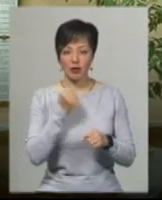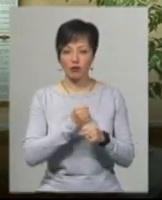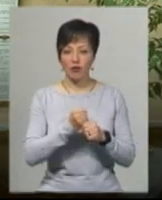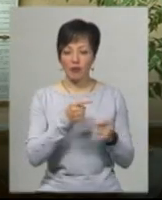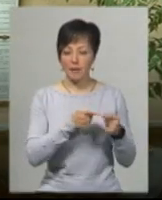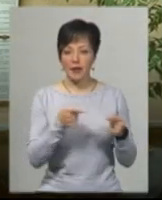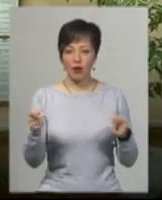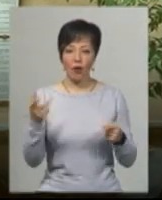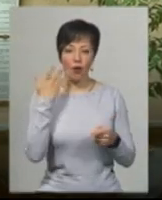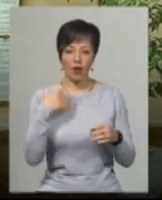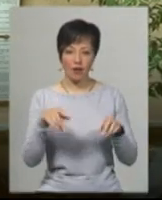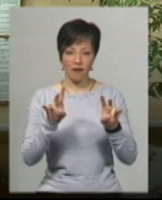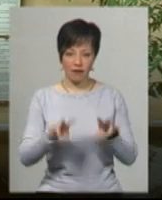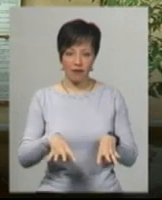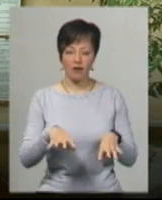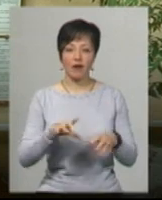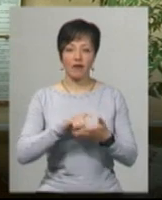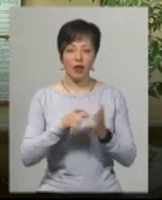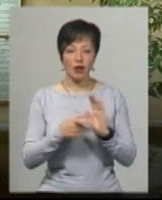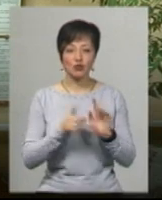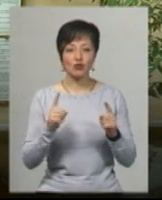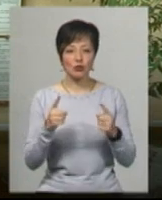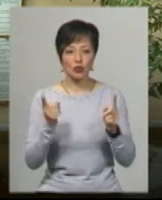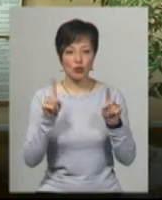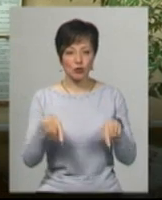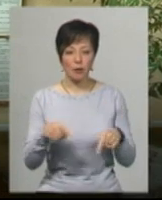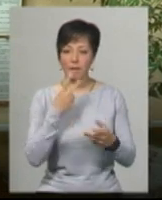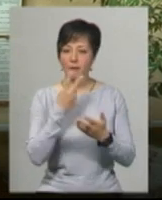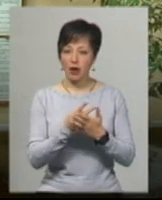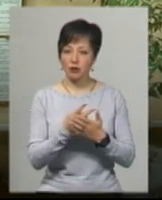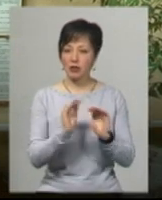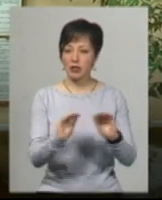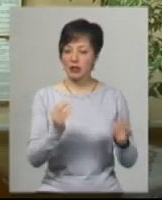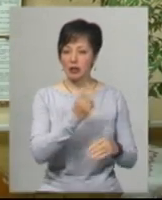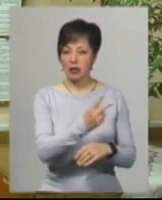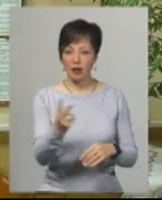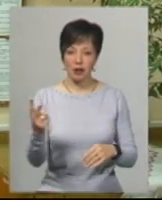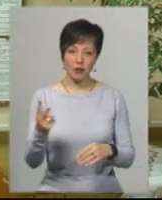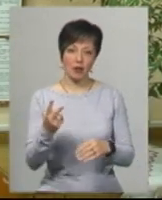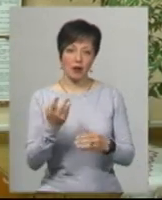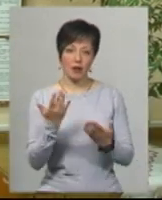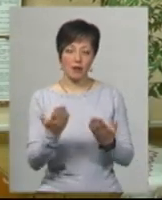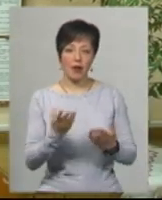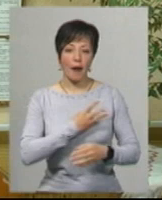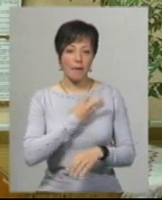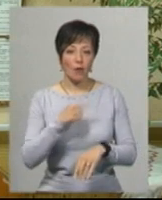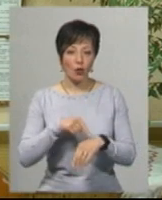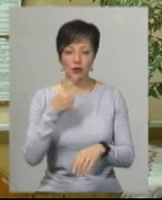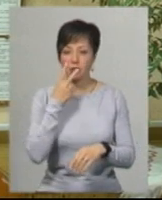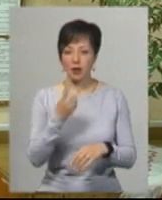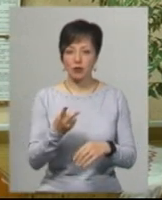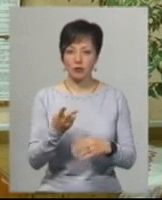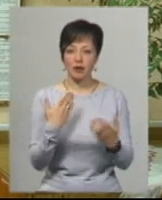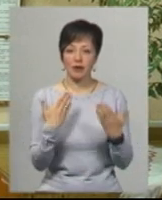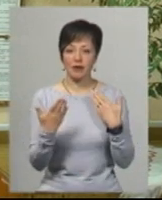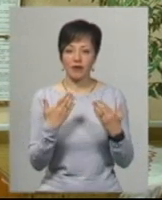коли ми знаходимося в класноурочній системі. Чому? Тому що ми бачимо дітей, ми бачимо їхні очі, ми бачимо їхні емоції, ми бачимо